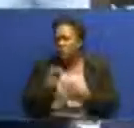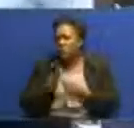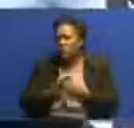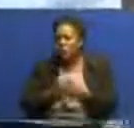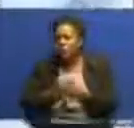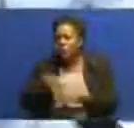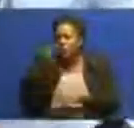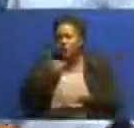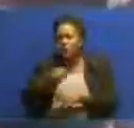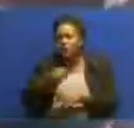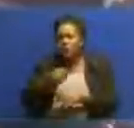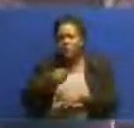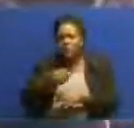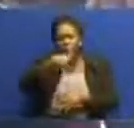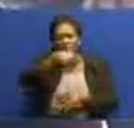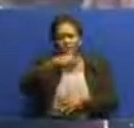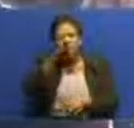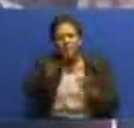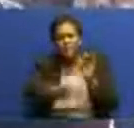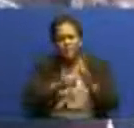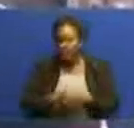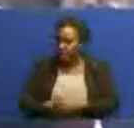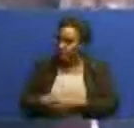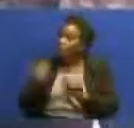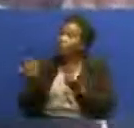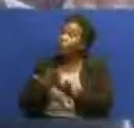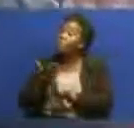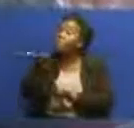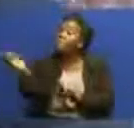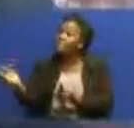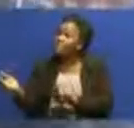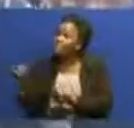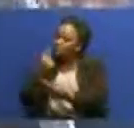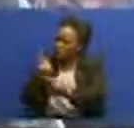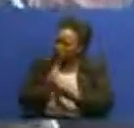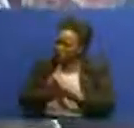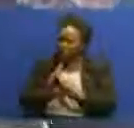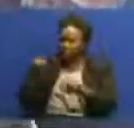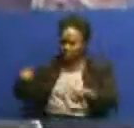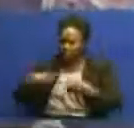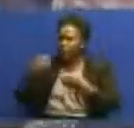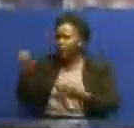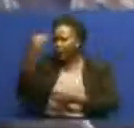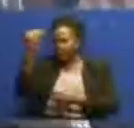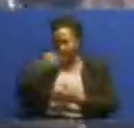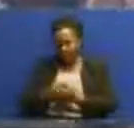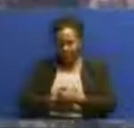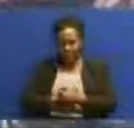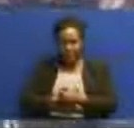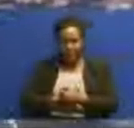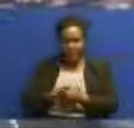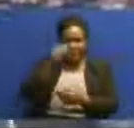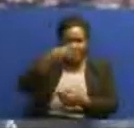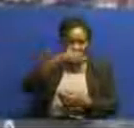hiyo kukukua kukukua kukukua kukukua ilimu kusema jamani he selekari imetangaza kusema